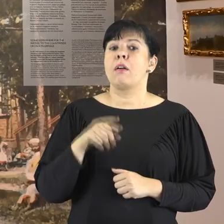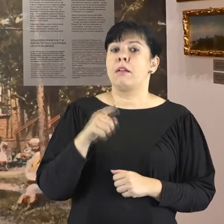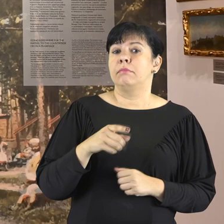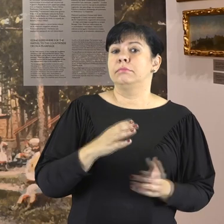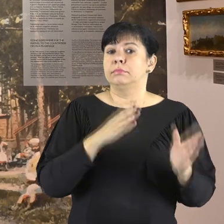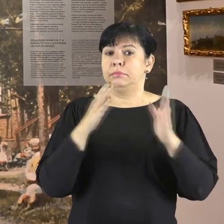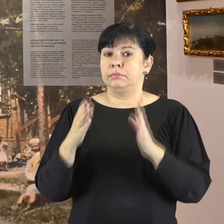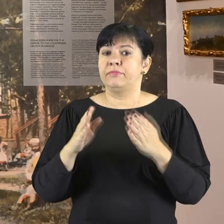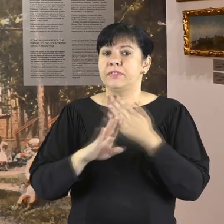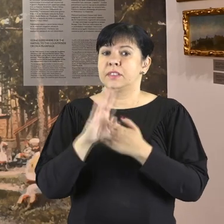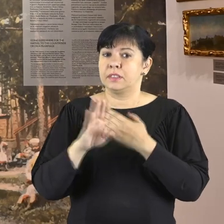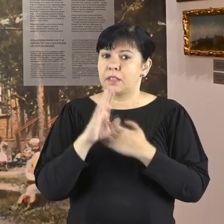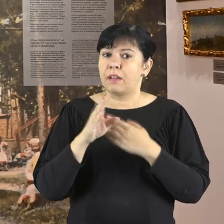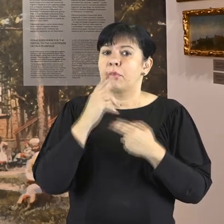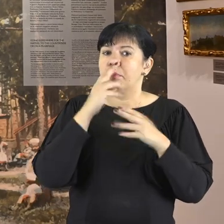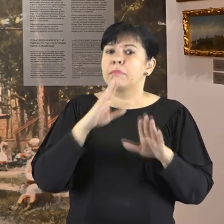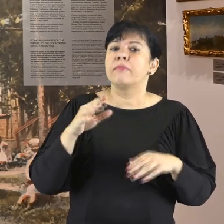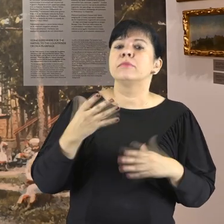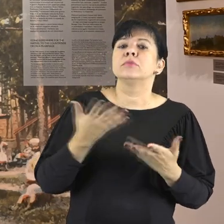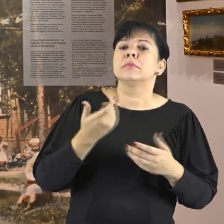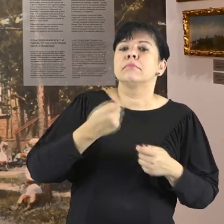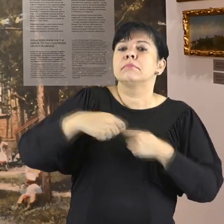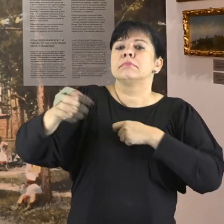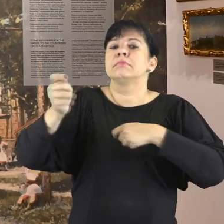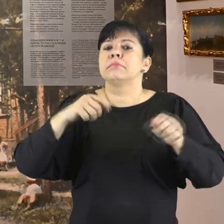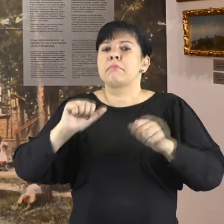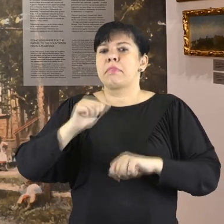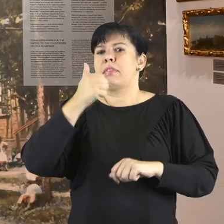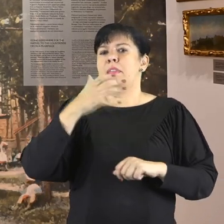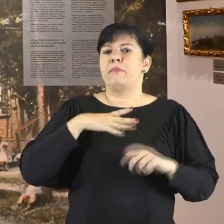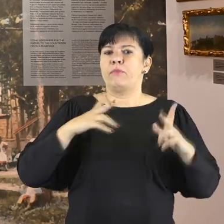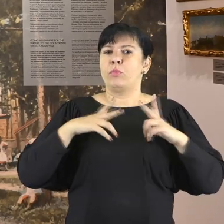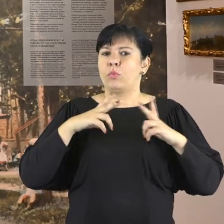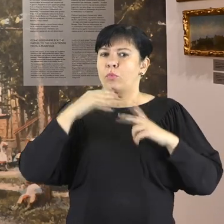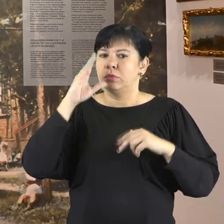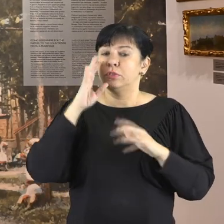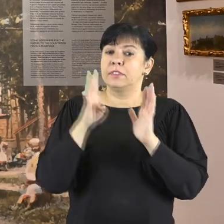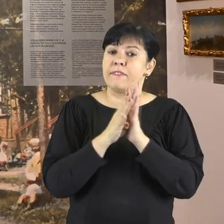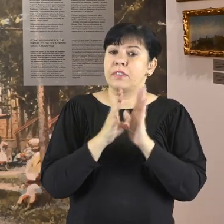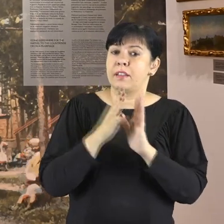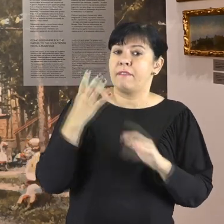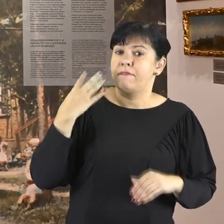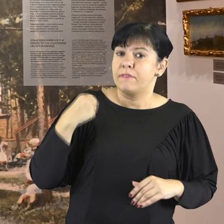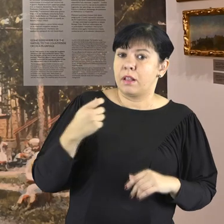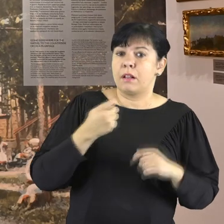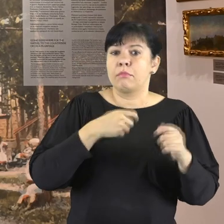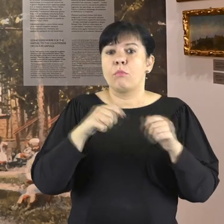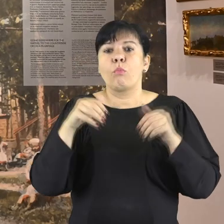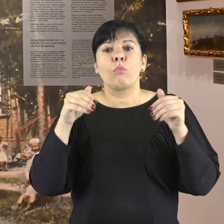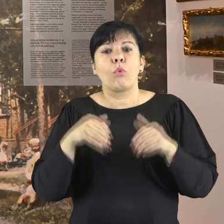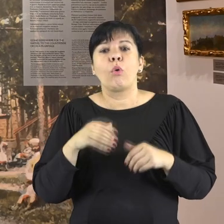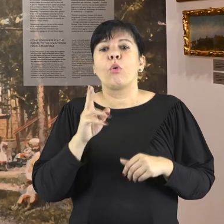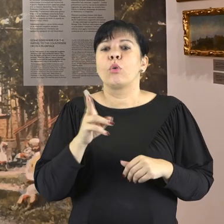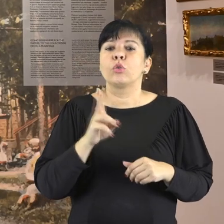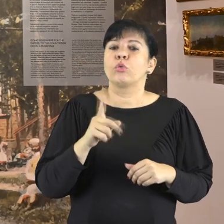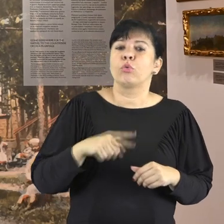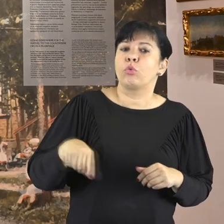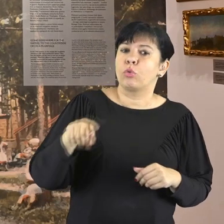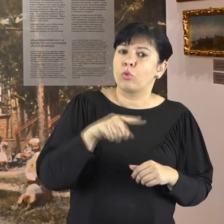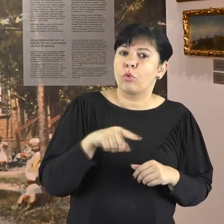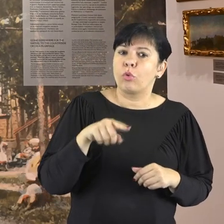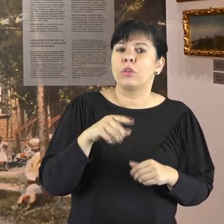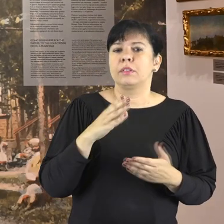Kolejna część wystawy poświęcona jest pierwszym wyjazdom wypoczynkowym Łodzian. W XIX wieku na dalsze wyprawy